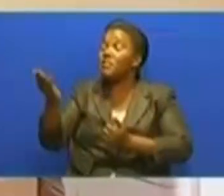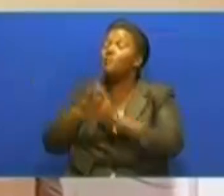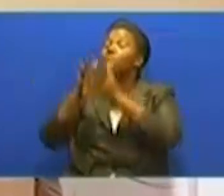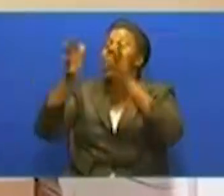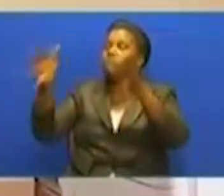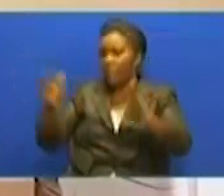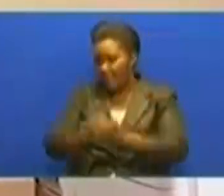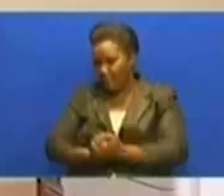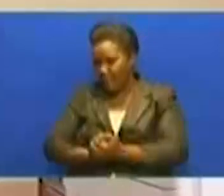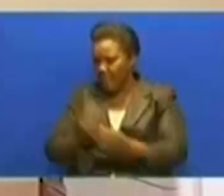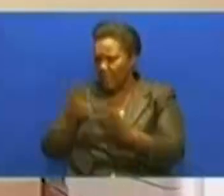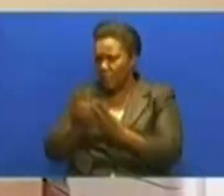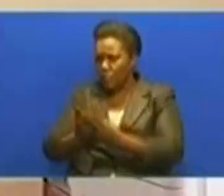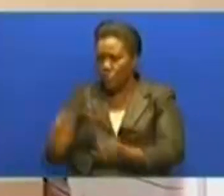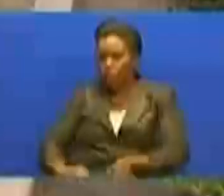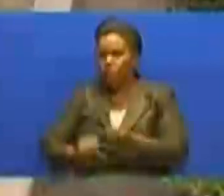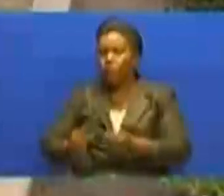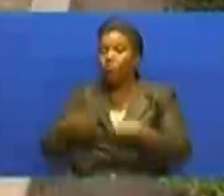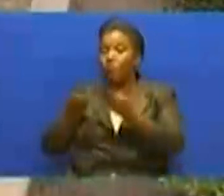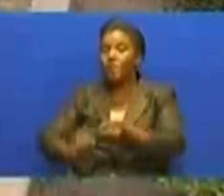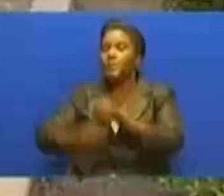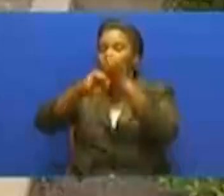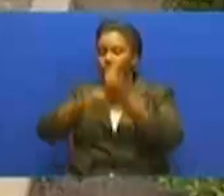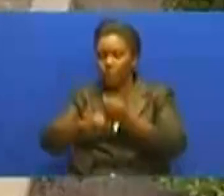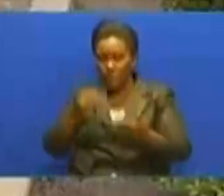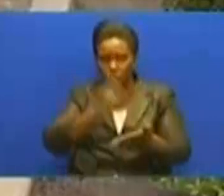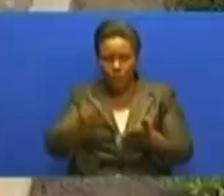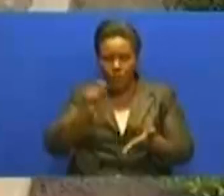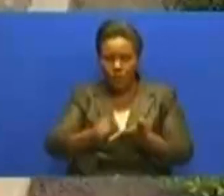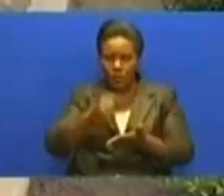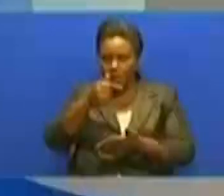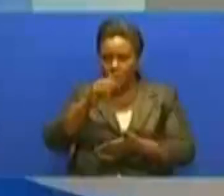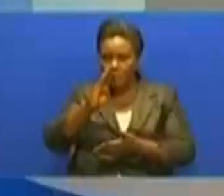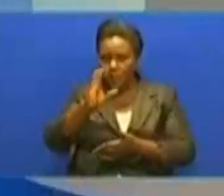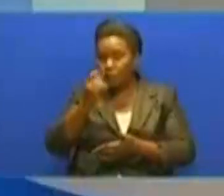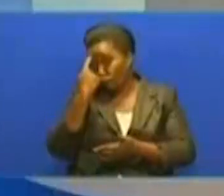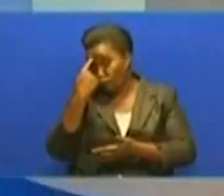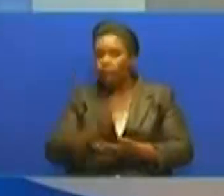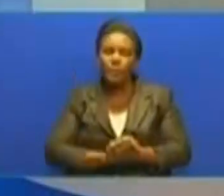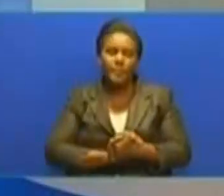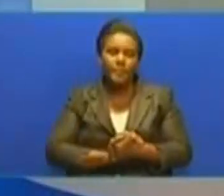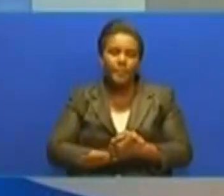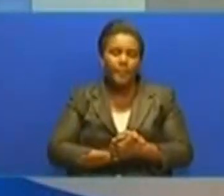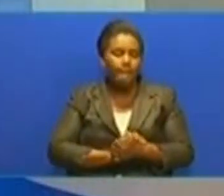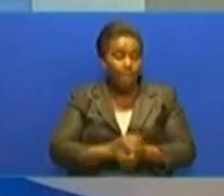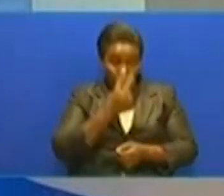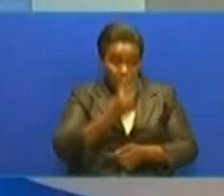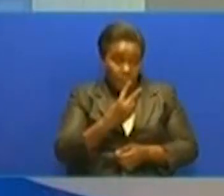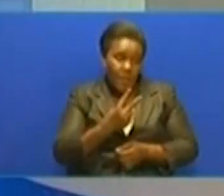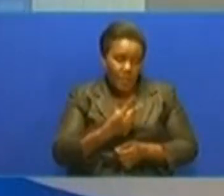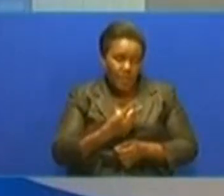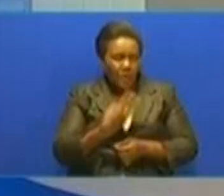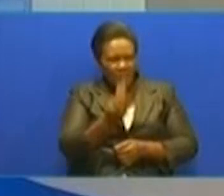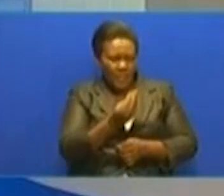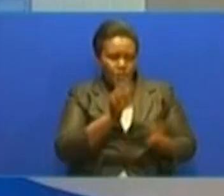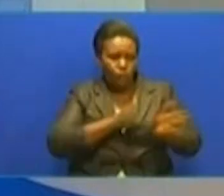ambayo sasi takuja kuisaidia bustani ya nyele square. Mimi ni Evans Muhando wa TBC. Na mtuza